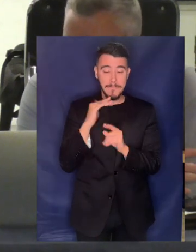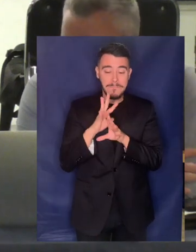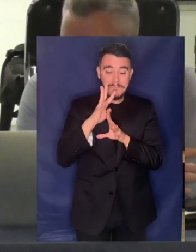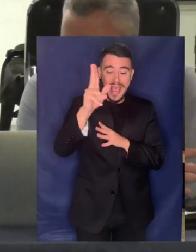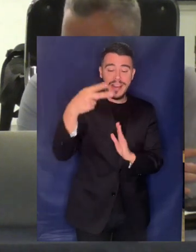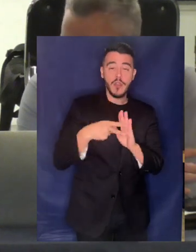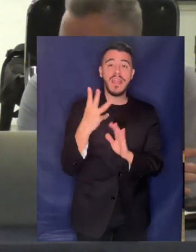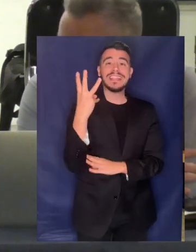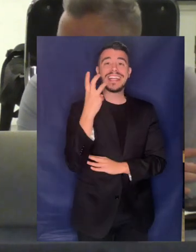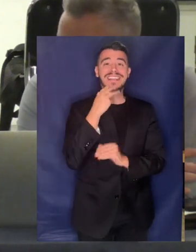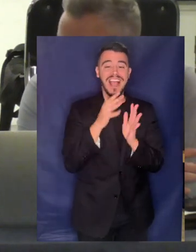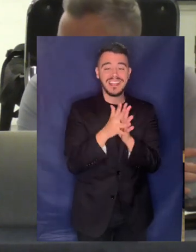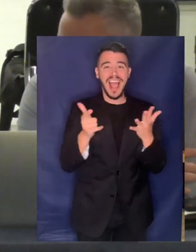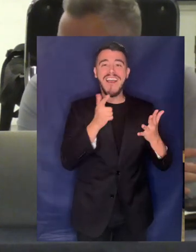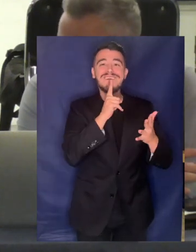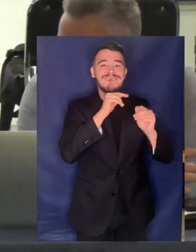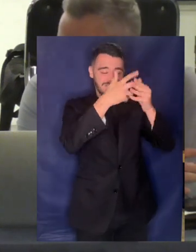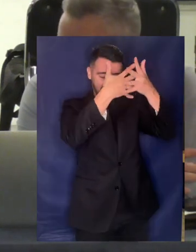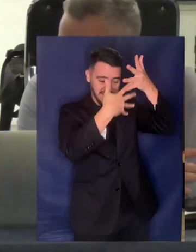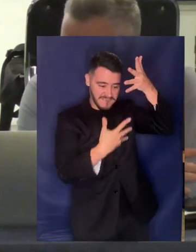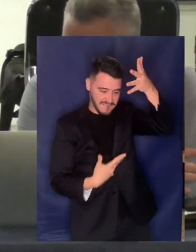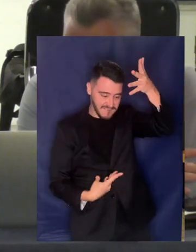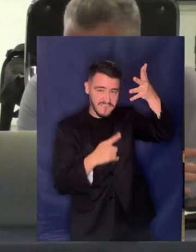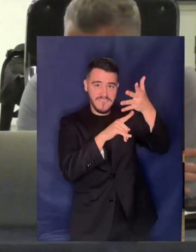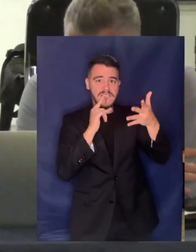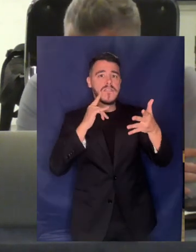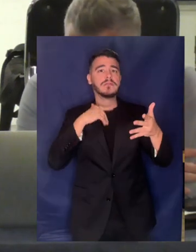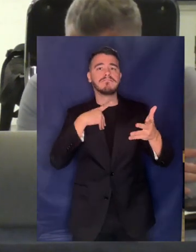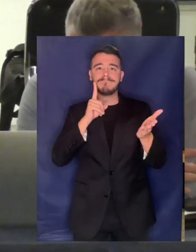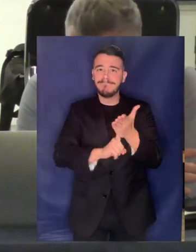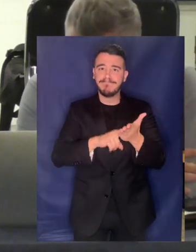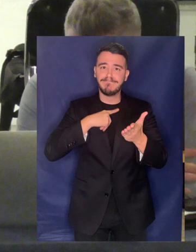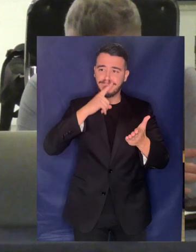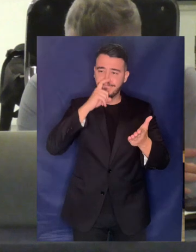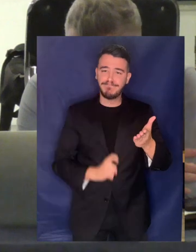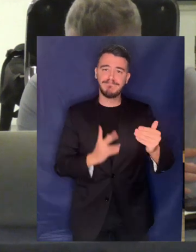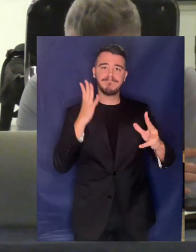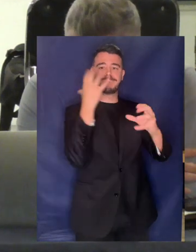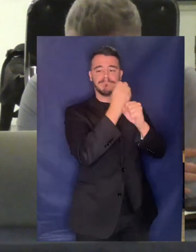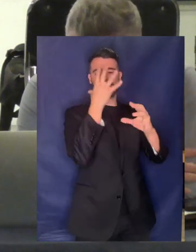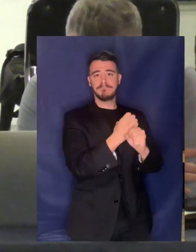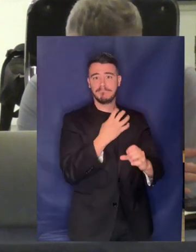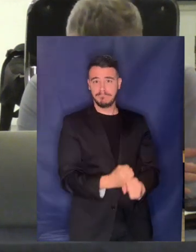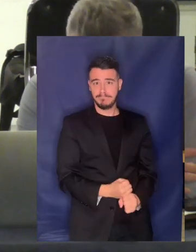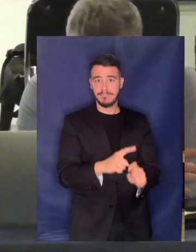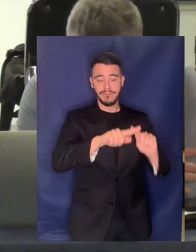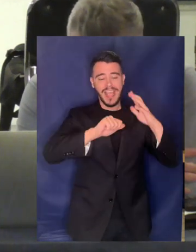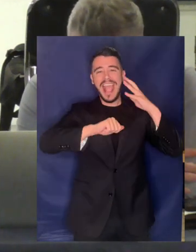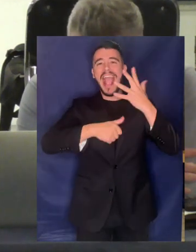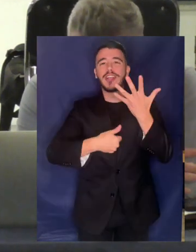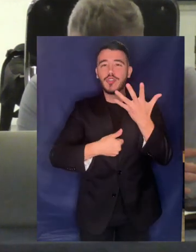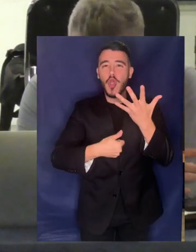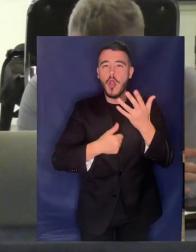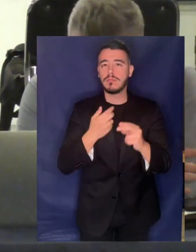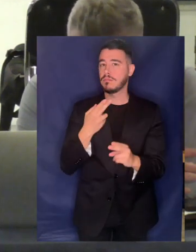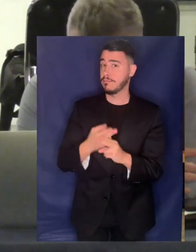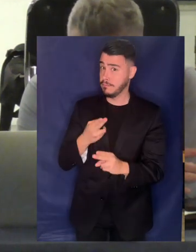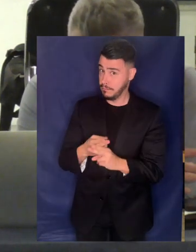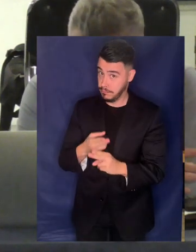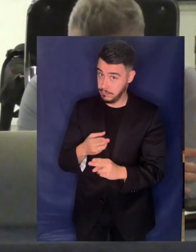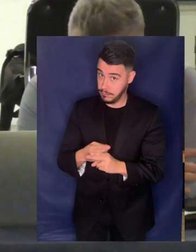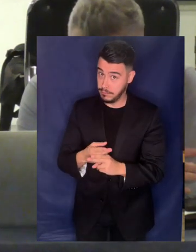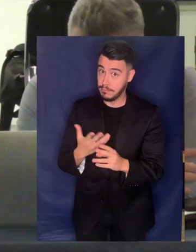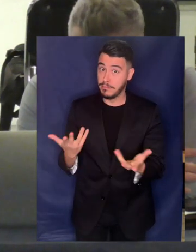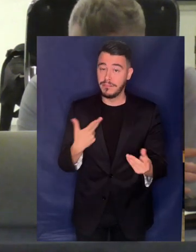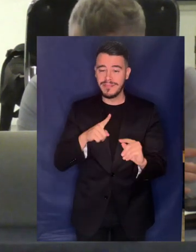Από αυτούς τους στόχους, ο στόχος 6 έχει ένα ιδιαίτερο ενδιαφέρον για το ζήτημά μας καθώς